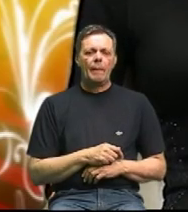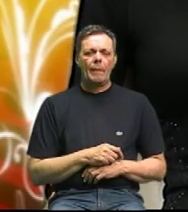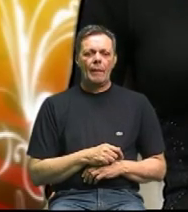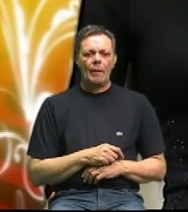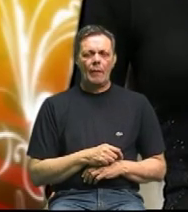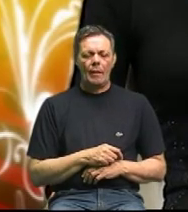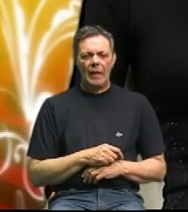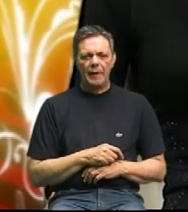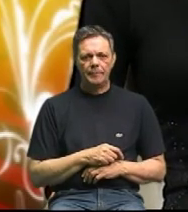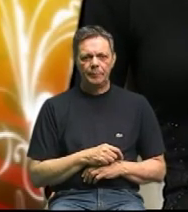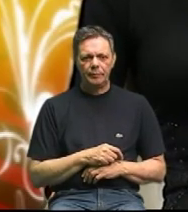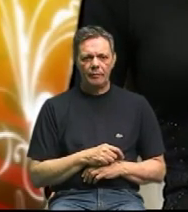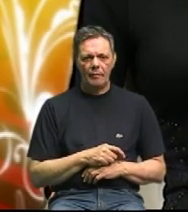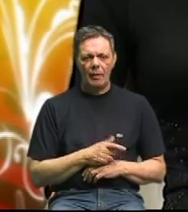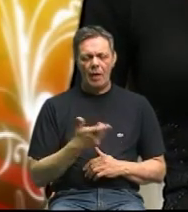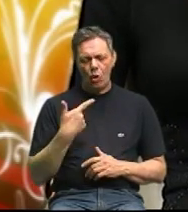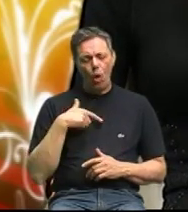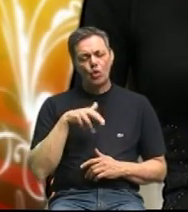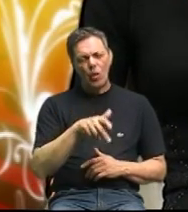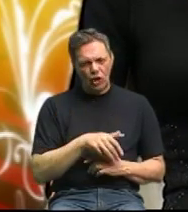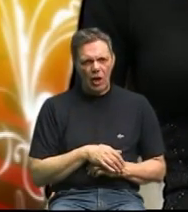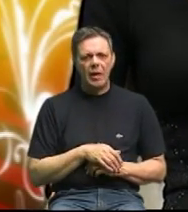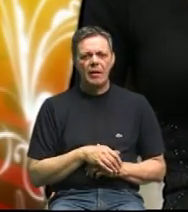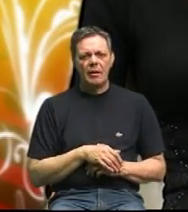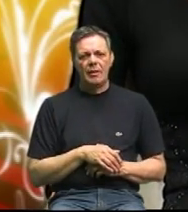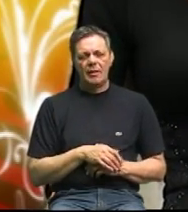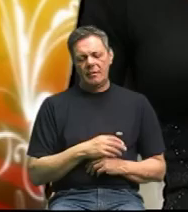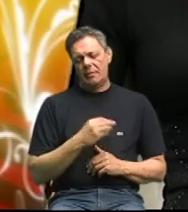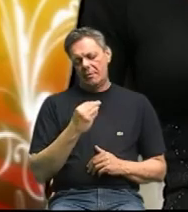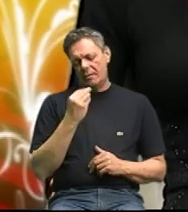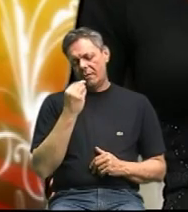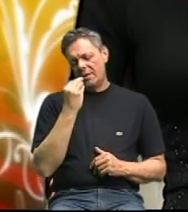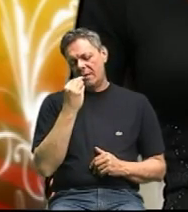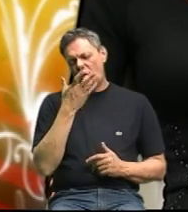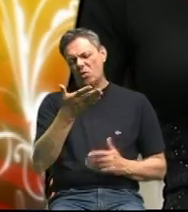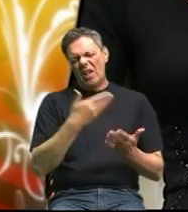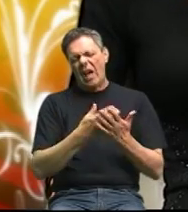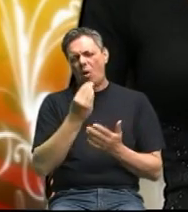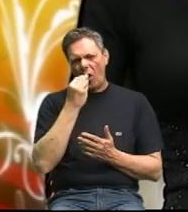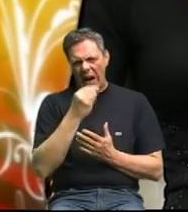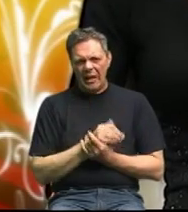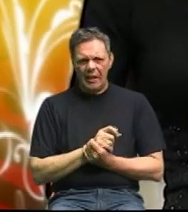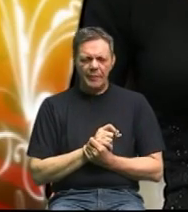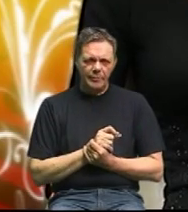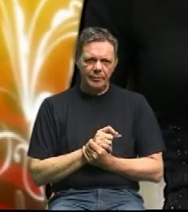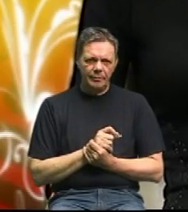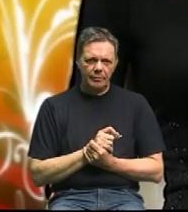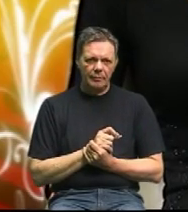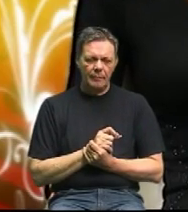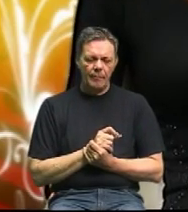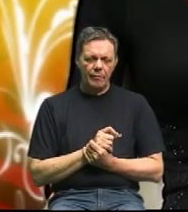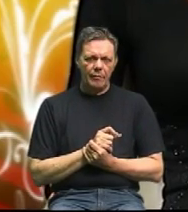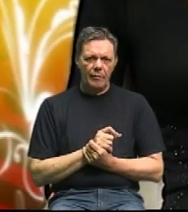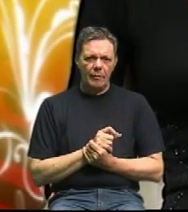išli na taj način hrane i na taj način kao bili prije dijeti